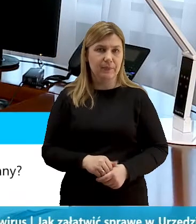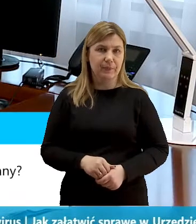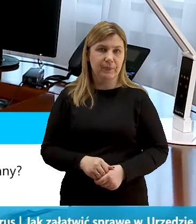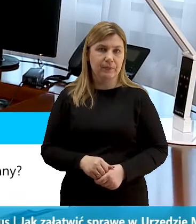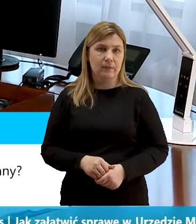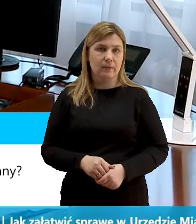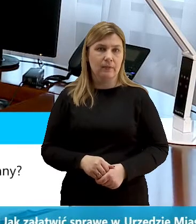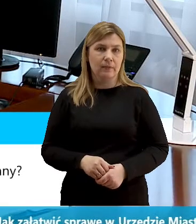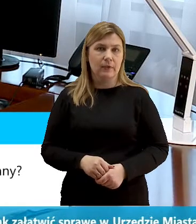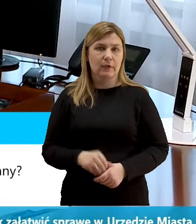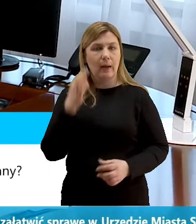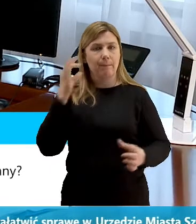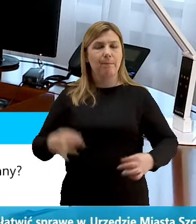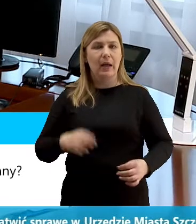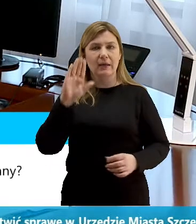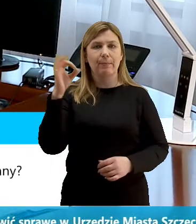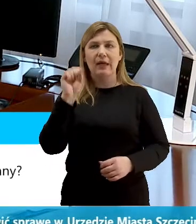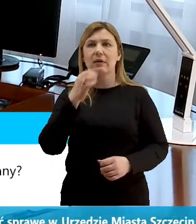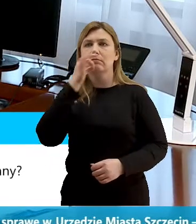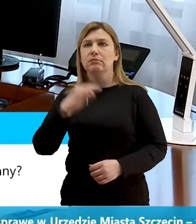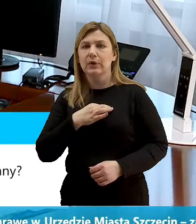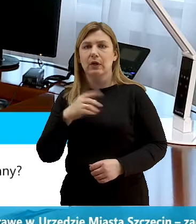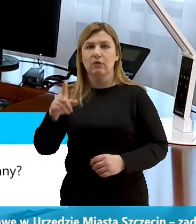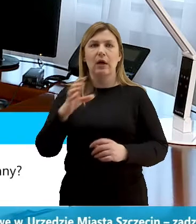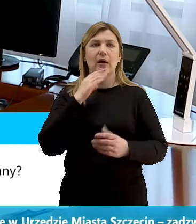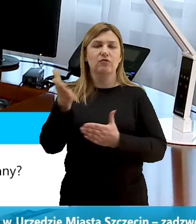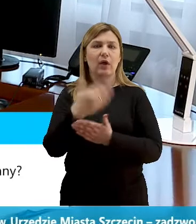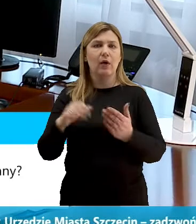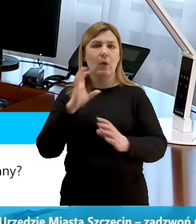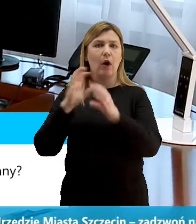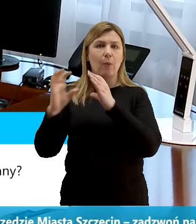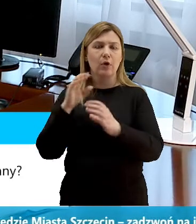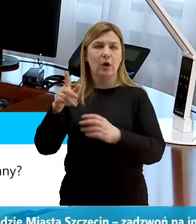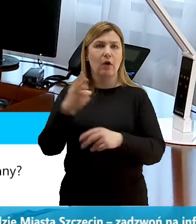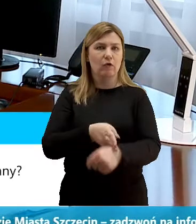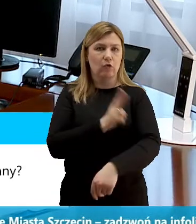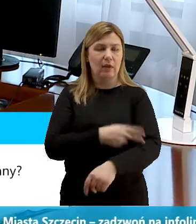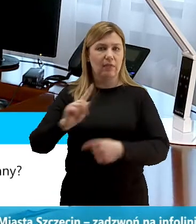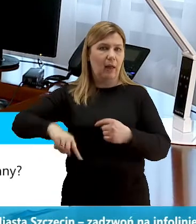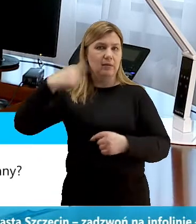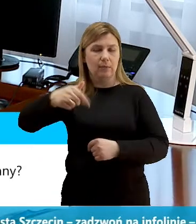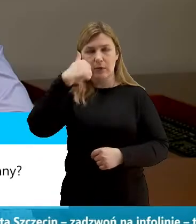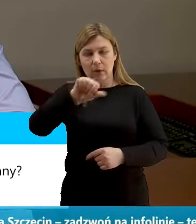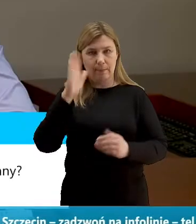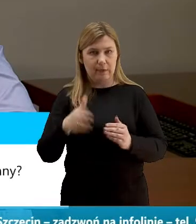Pani Basia pyta, czy dział komunikacji w urzędzie w przyszłym tygodniu będzie czynny?